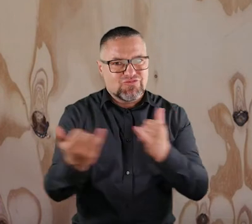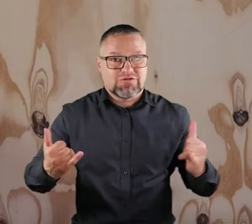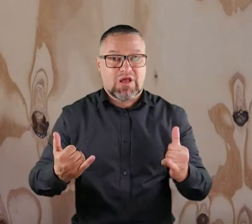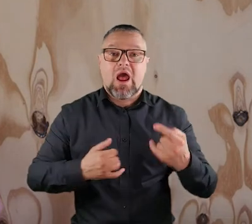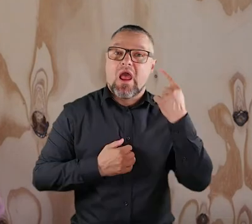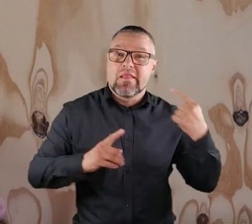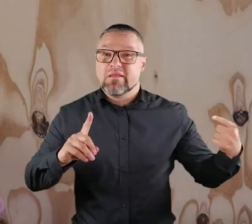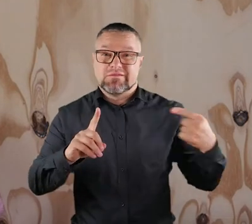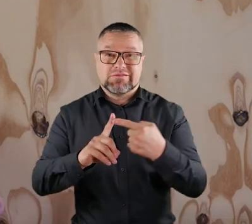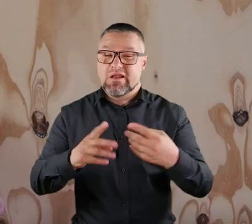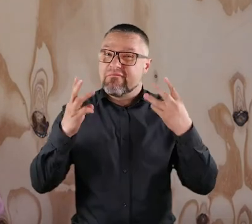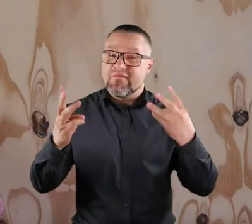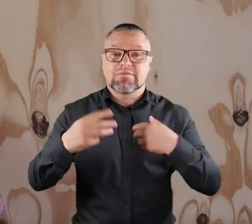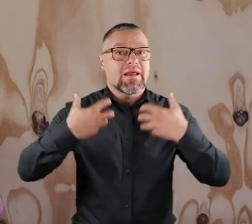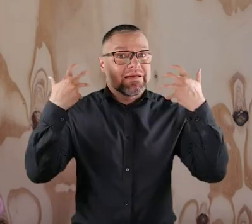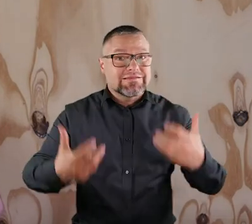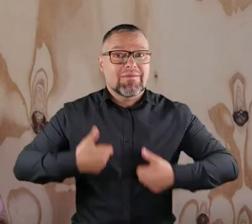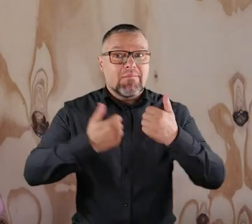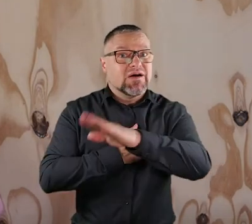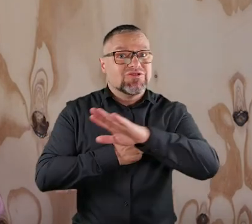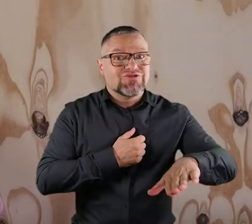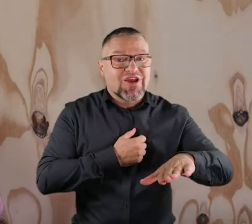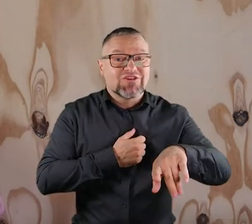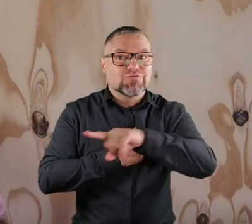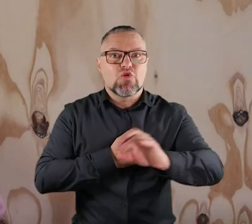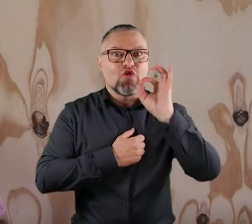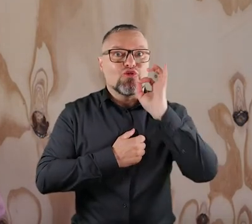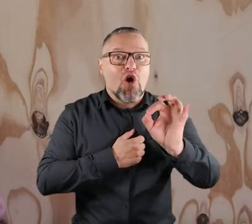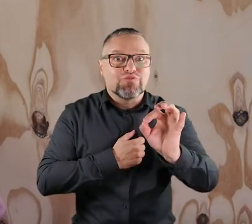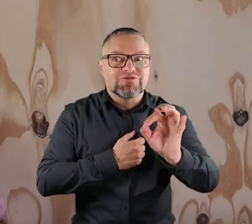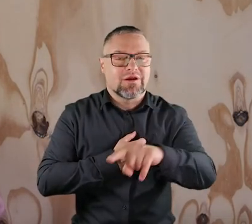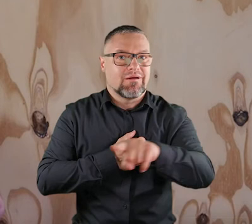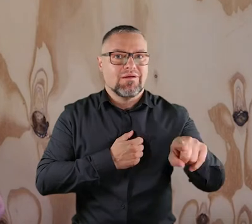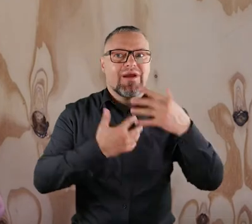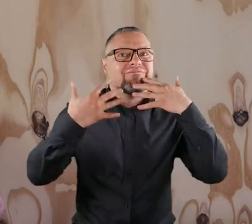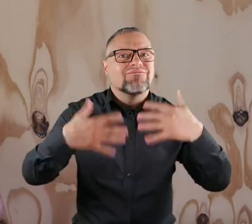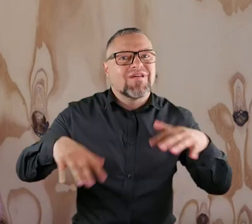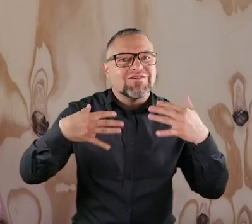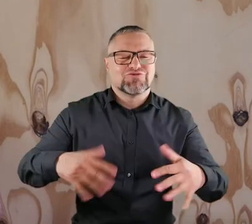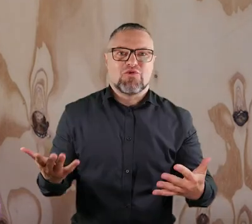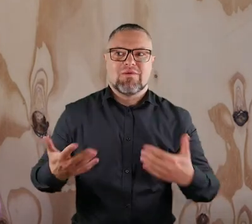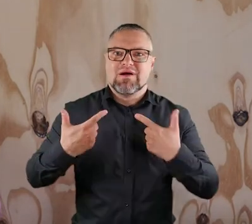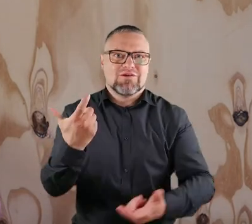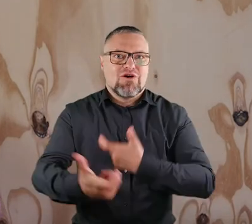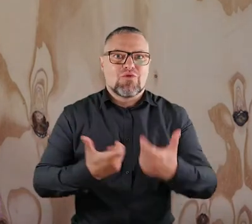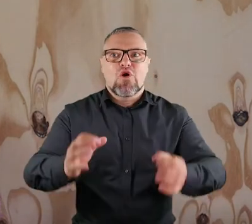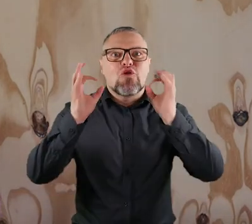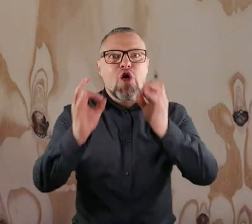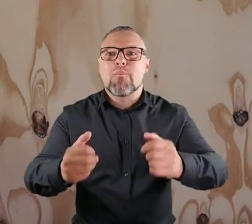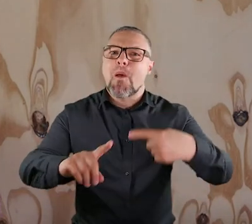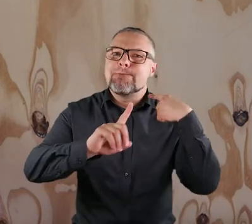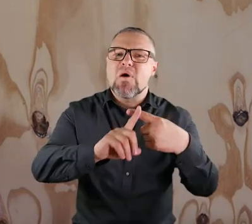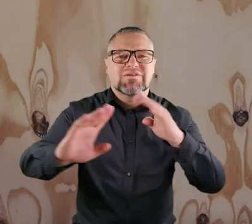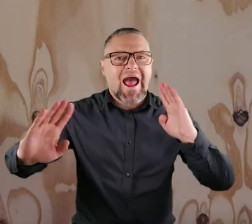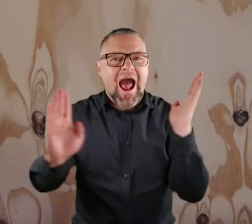wszystkim przyświeca nam tylko jedno. Chcemy, żeby dzieciom było dobrze, żeby było im wesoło. Chcemy wprowadzać